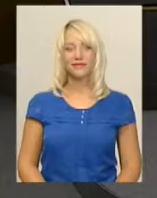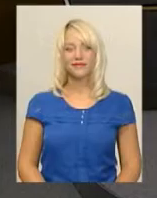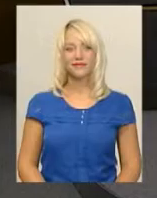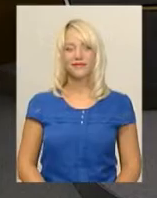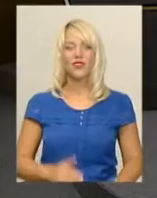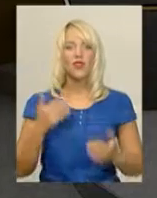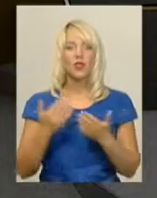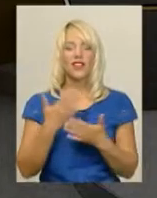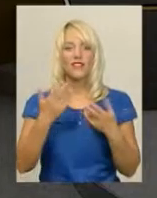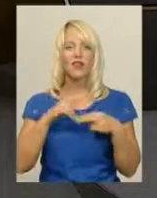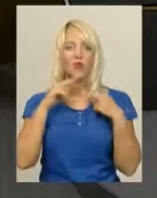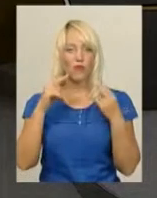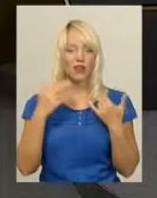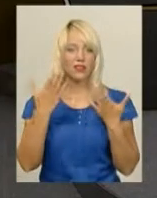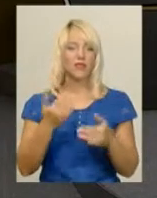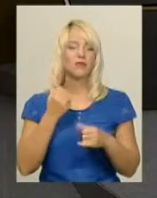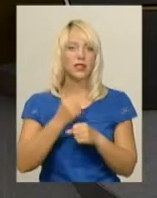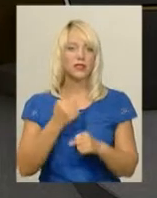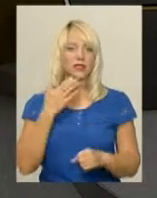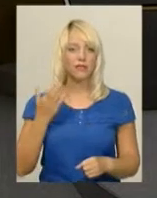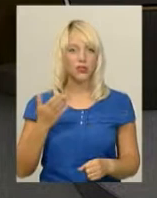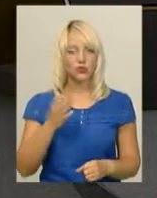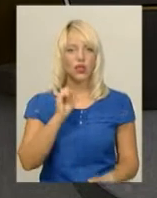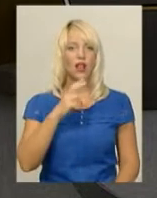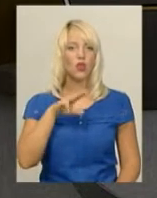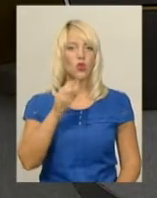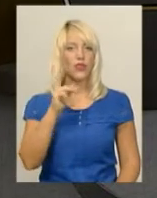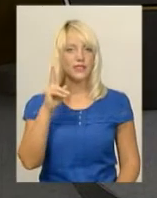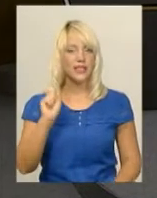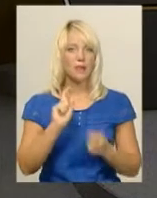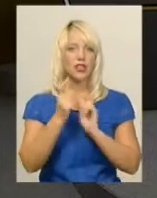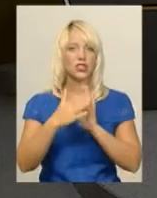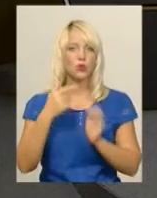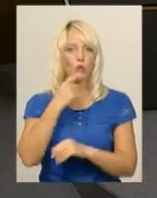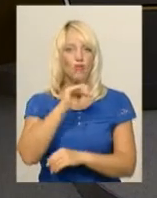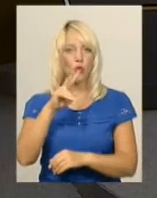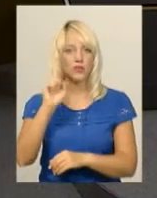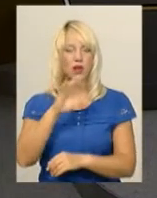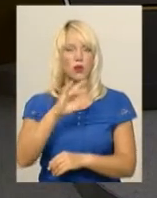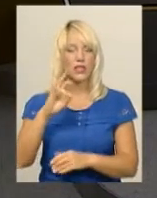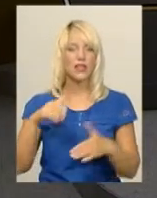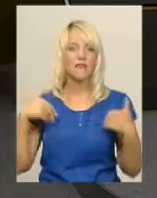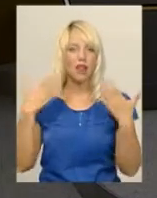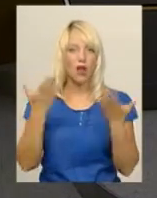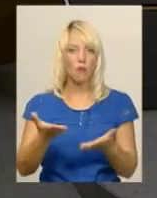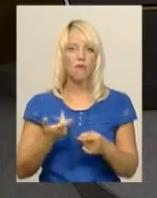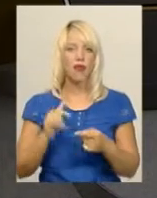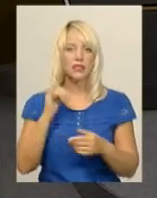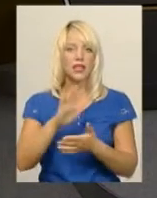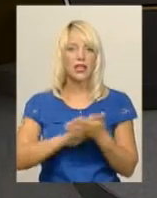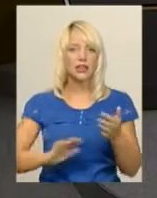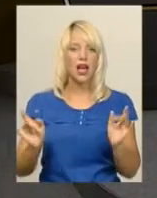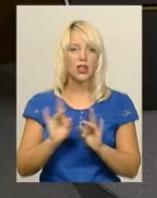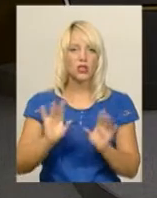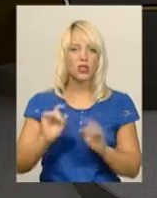Новини до вашої уваги. В студії працюють ведуча Ярослава Антошевська, диктор жестової мови Оксана Фіновська. Ми вітаємо вас. Далі